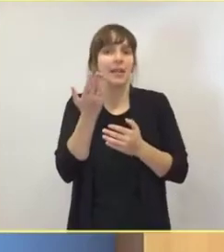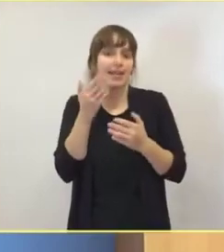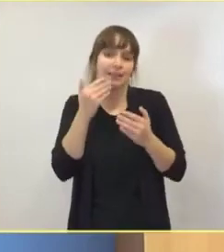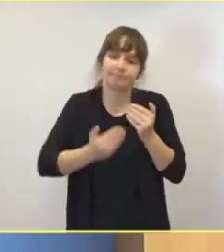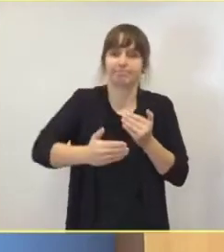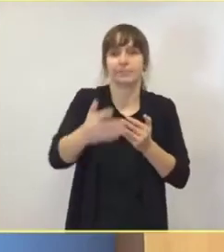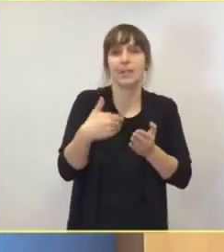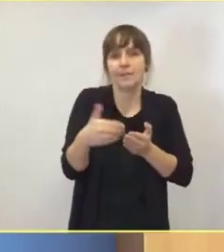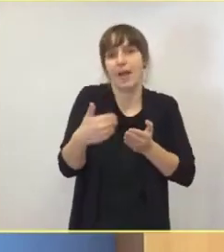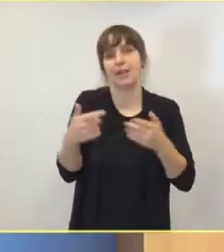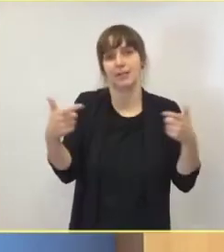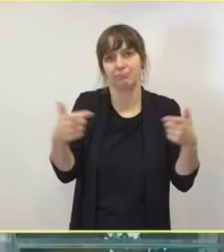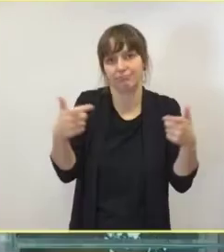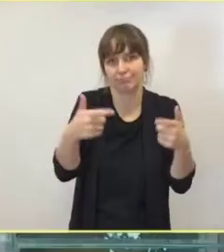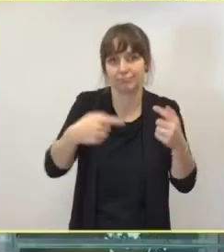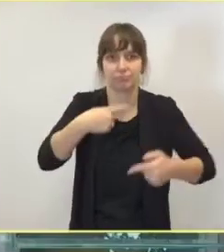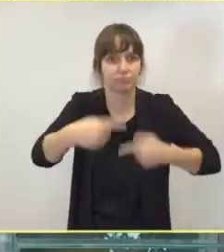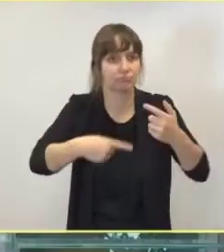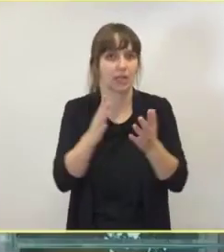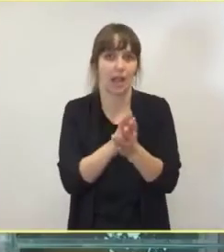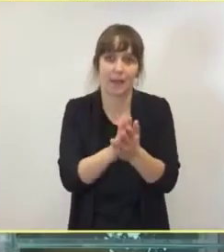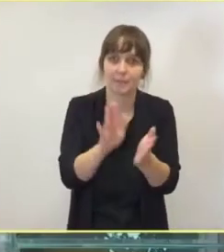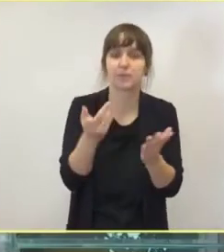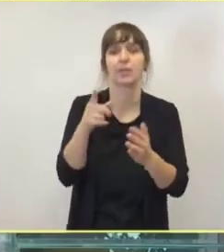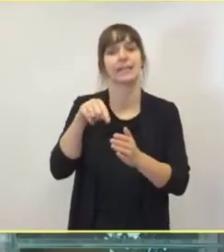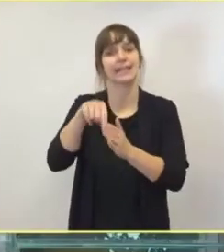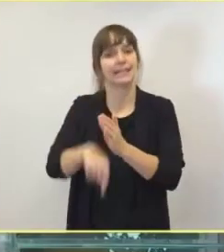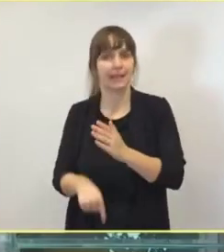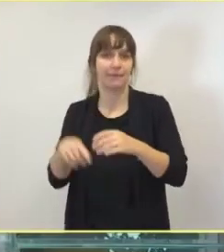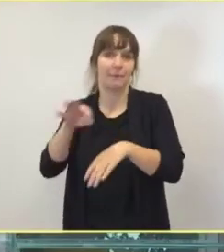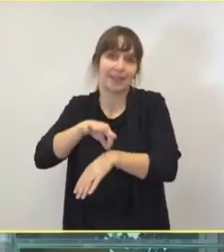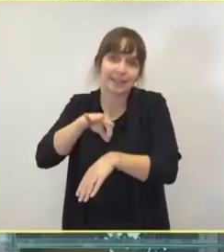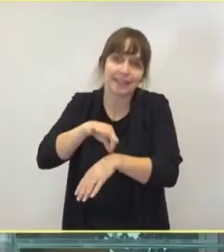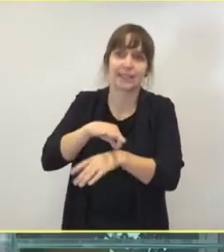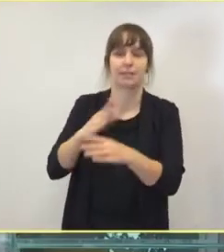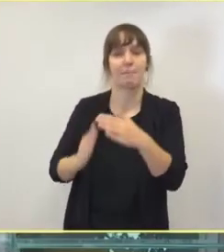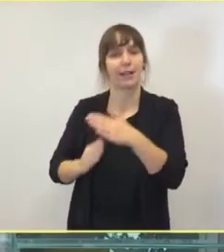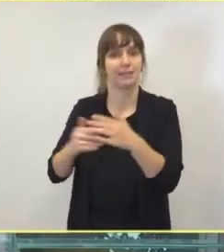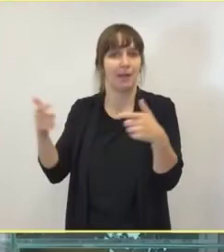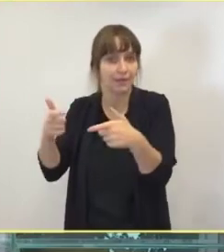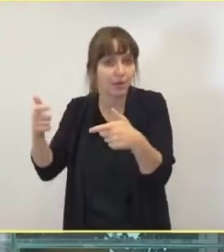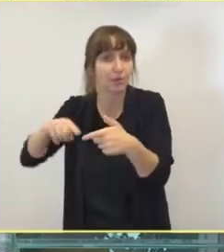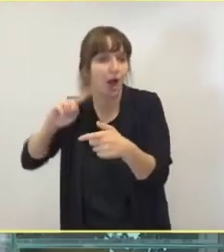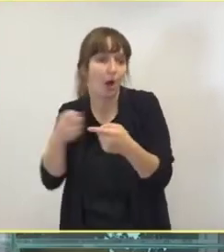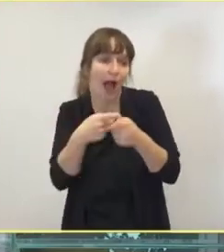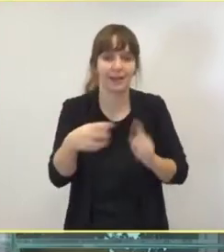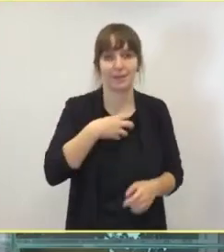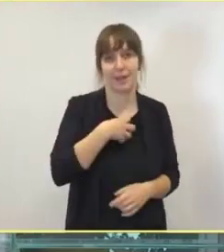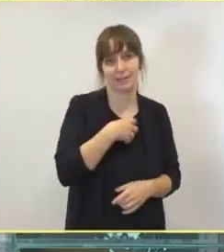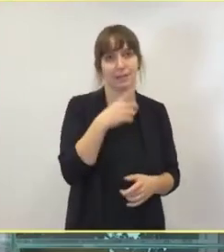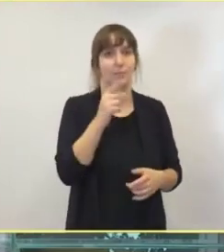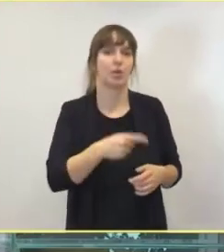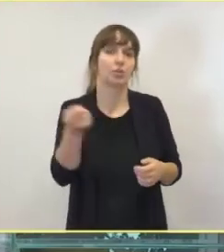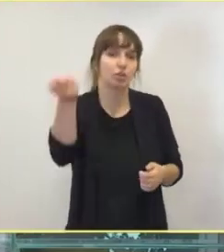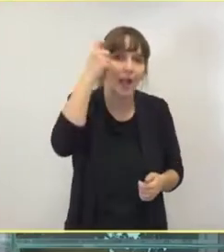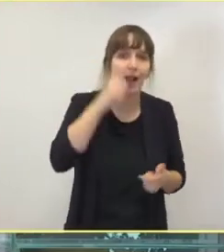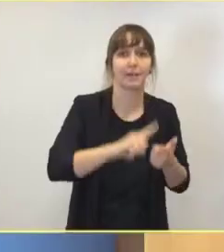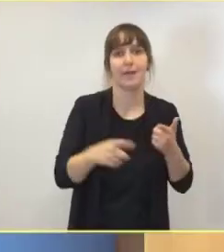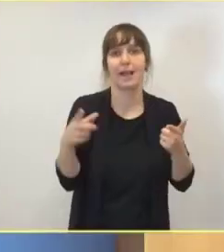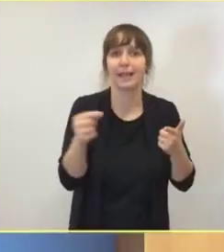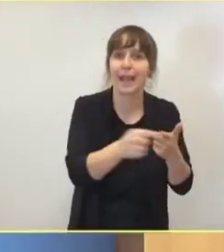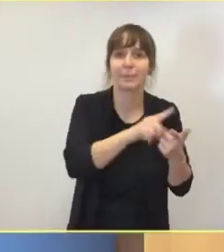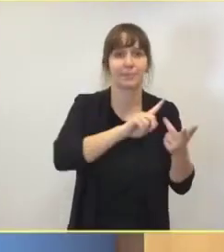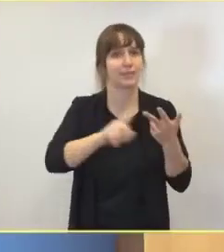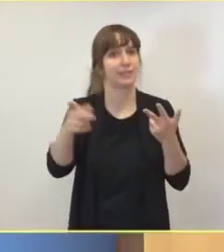Maximalversorgung inklusive Intensivmedizin, und der zweite Punkt eben auch für alle Patienten, eben auch für den Leukämie-Patienten, für den Schlaganfall-Patienten,